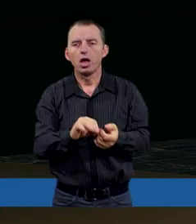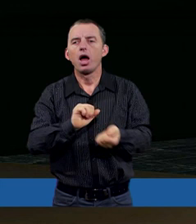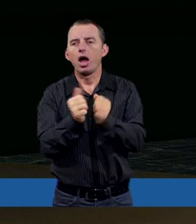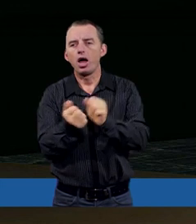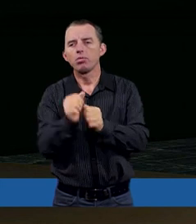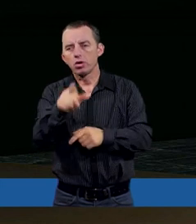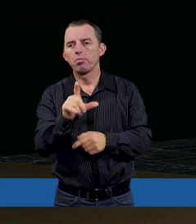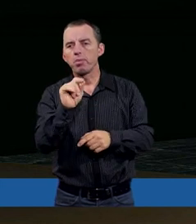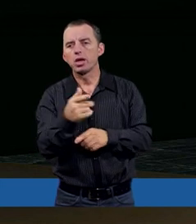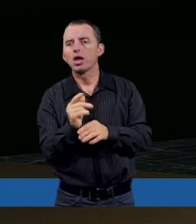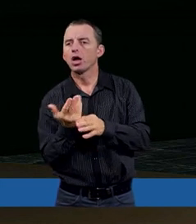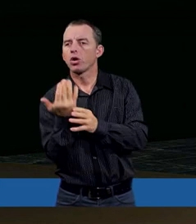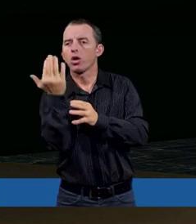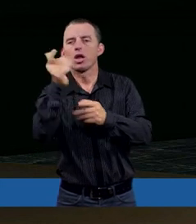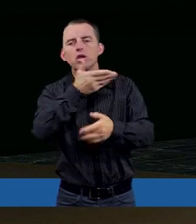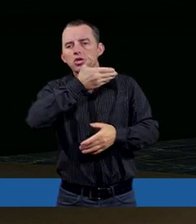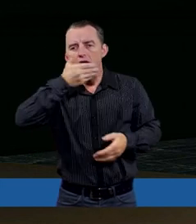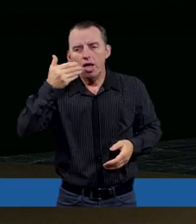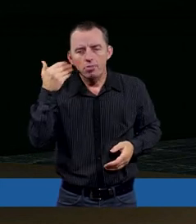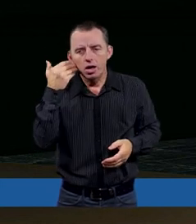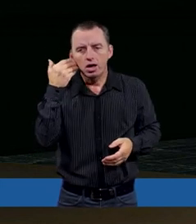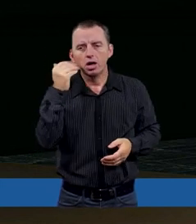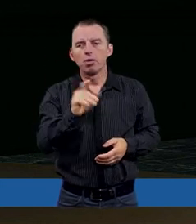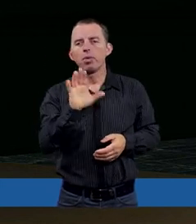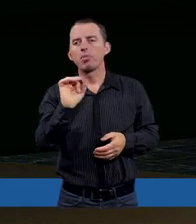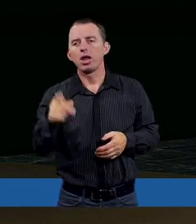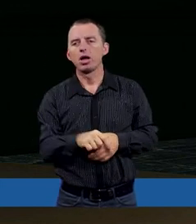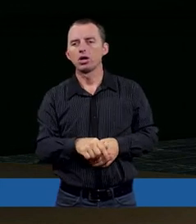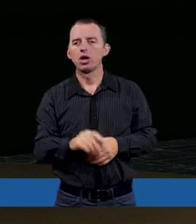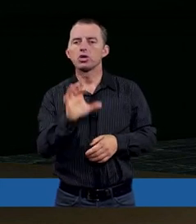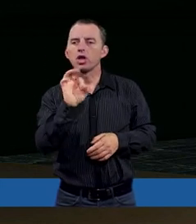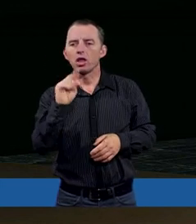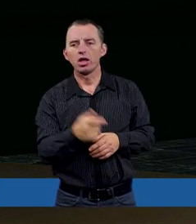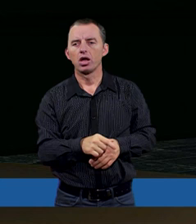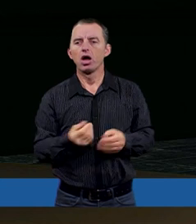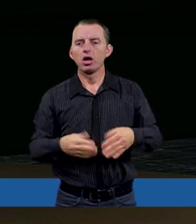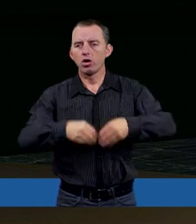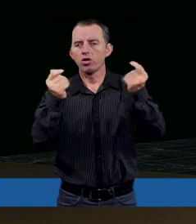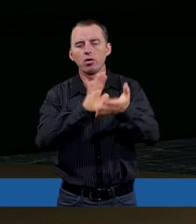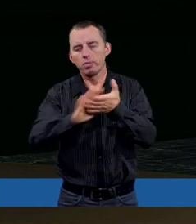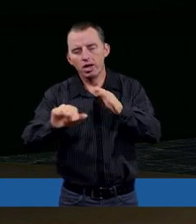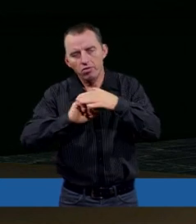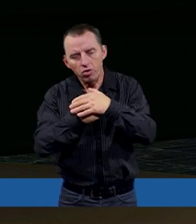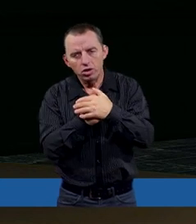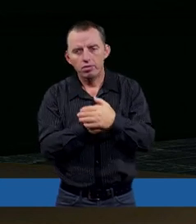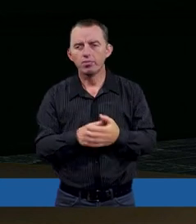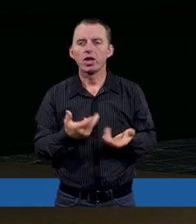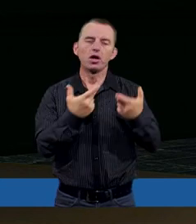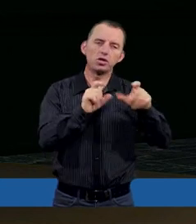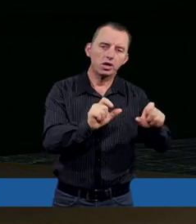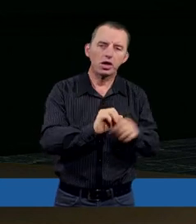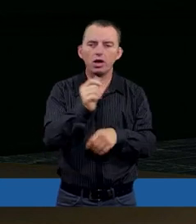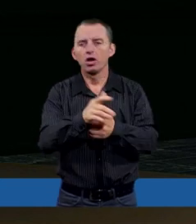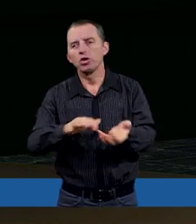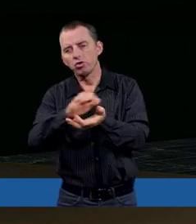papirus rośnie tam, gdzie nie ma bagna, a sitowie rozwija się bez wody. Czyli nic ani w